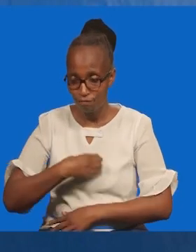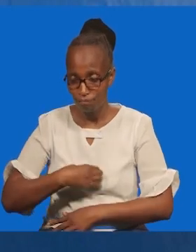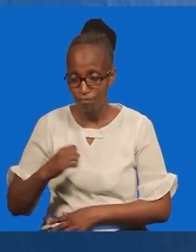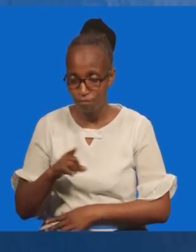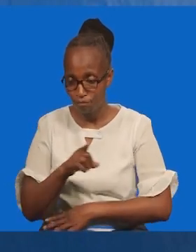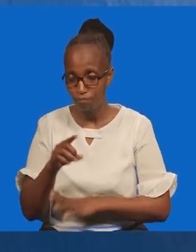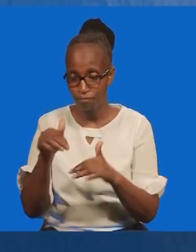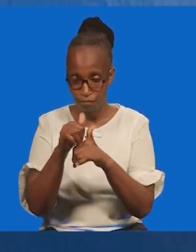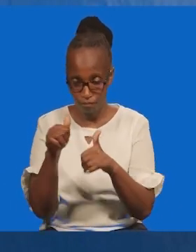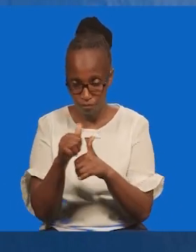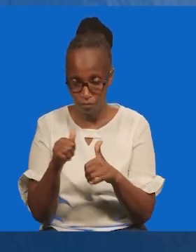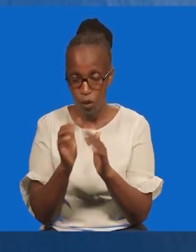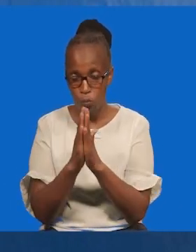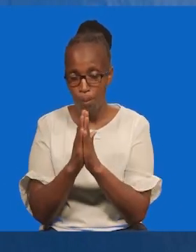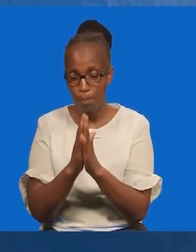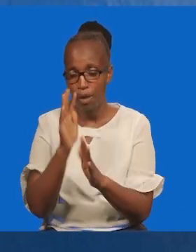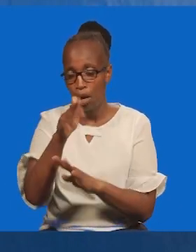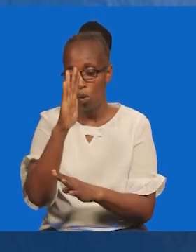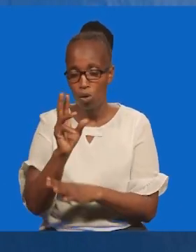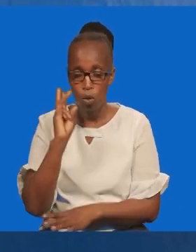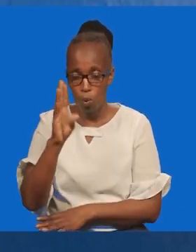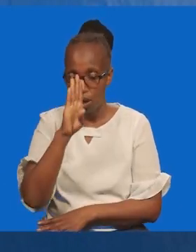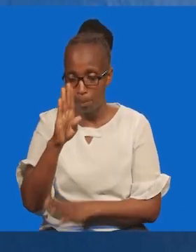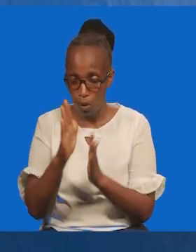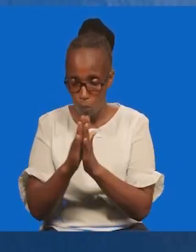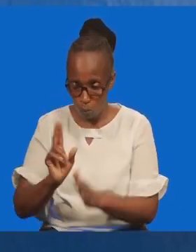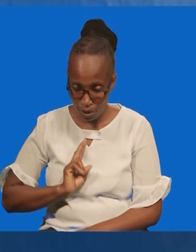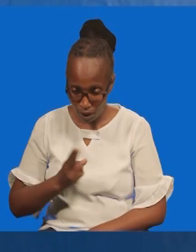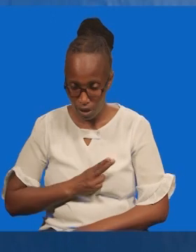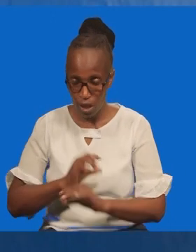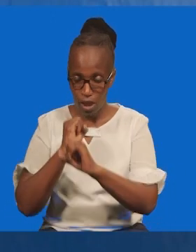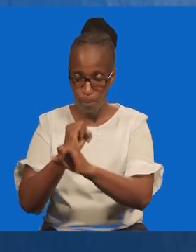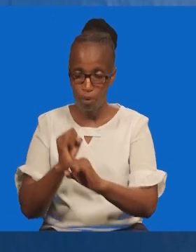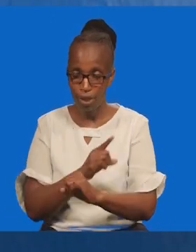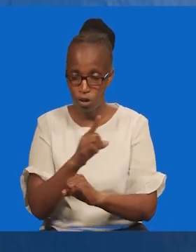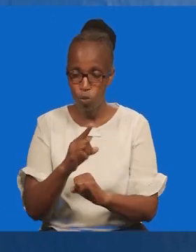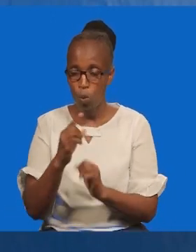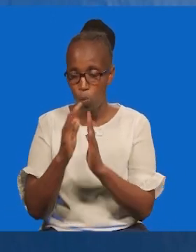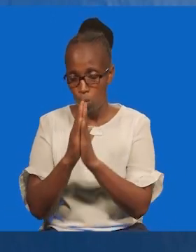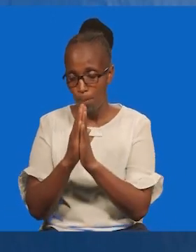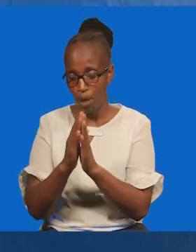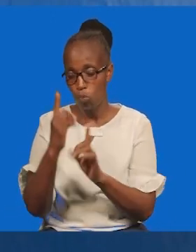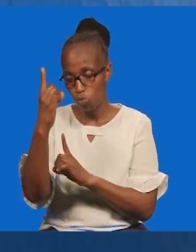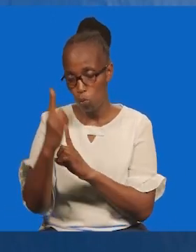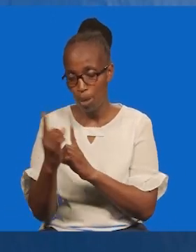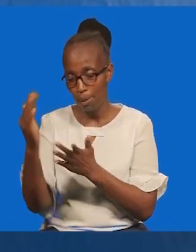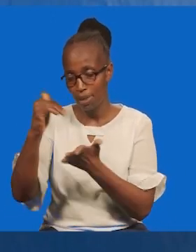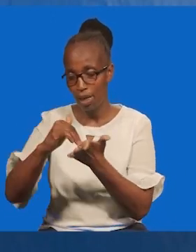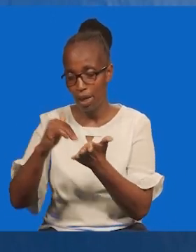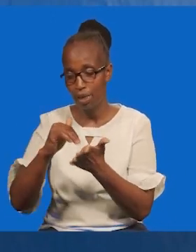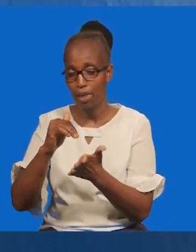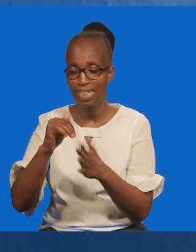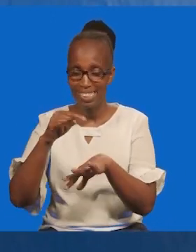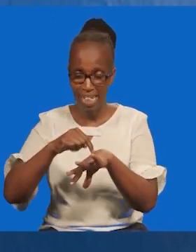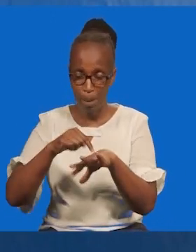Ninaputakia wakati muema. Siku ya mbaraka. Mungu atembea pamoja nawe. Mungu wa kulinde. Na tupatani hapo tena. Saatatu na